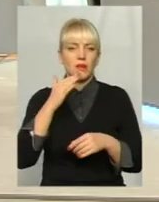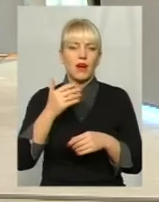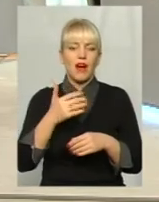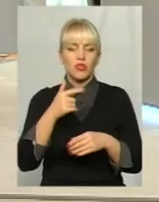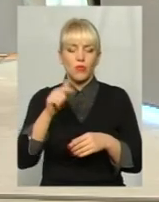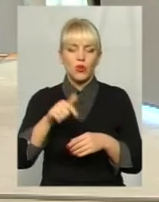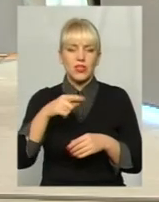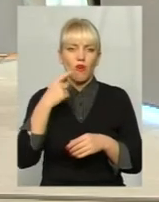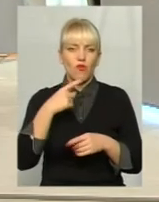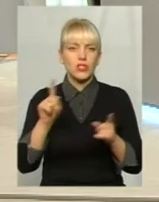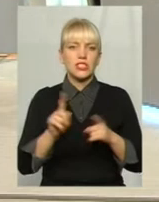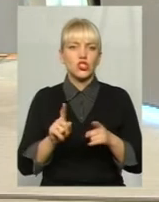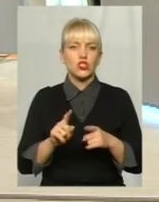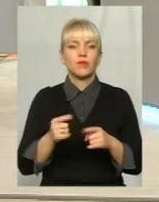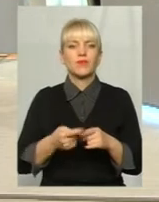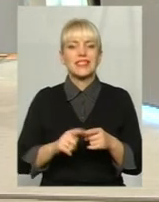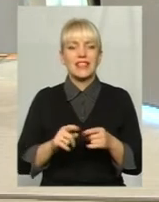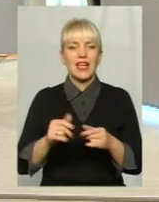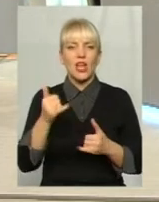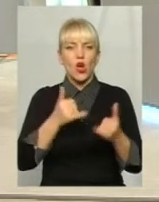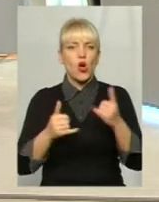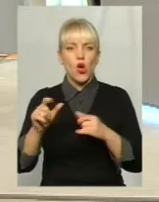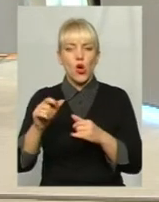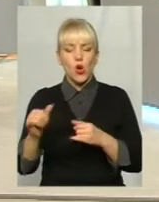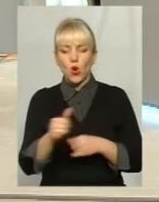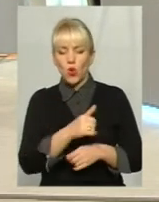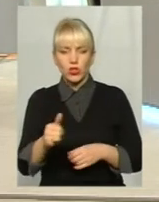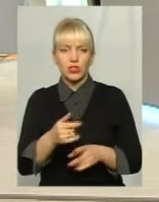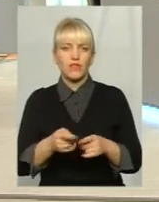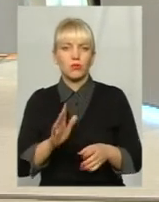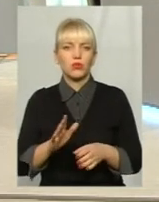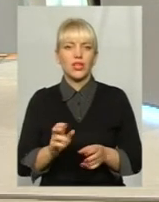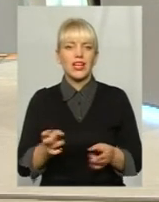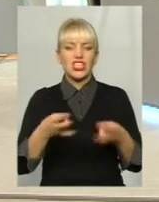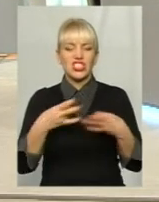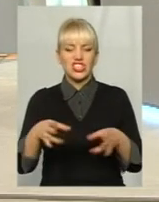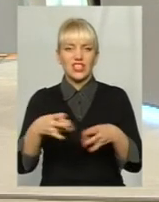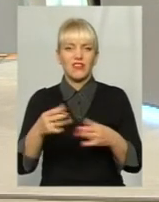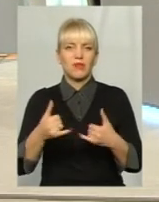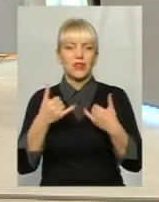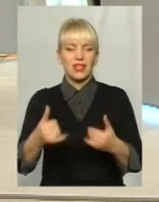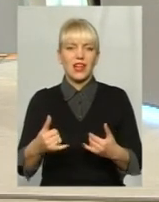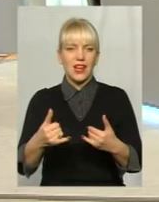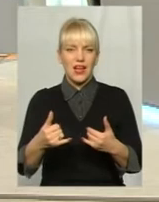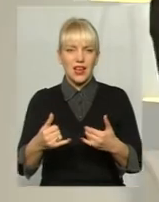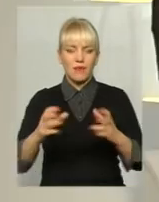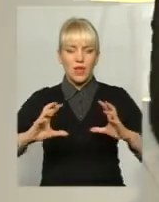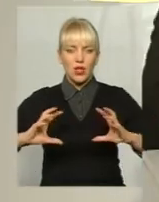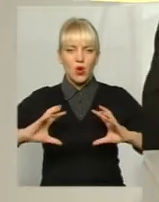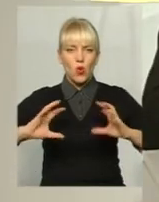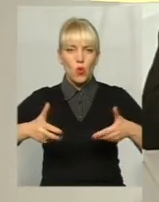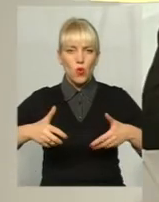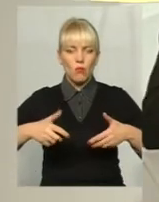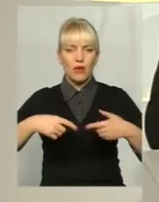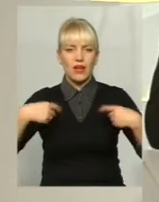говориться в тому сенсі, що оцей розчин, він буде шкідливим як для гуми автомобілів, так і для взуття людей. Чи не